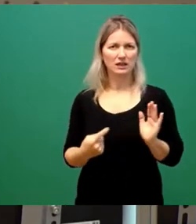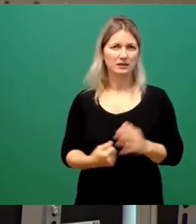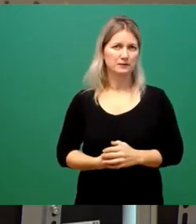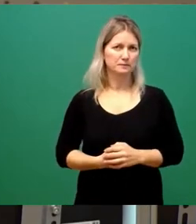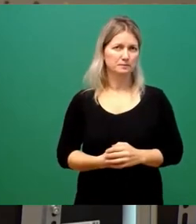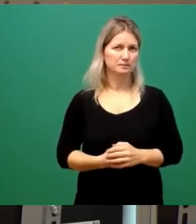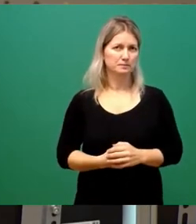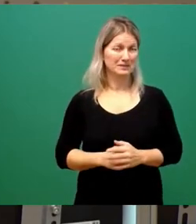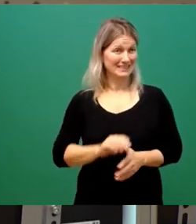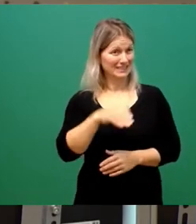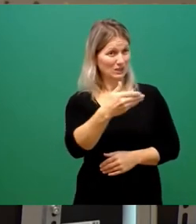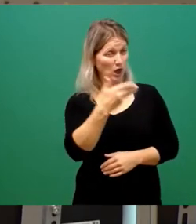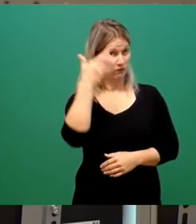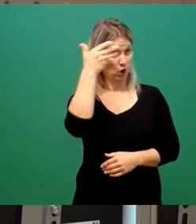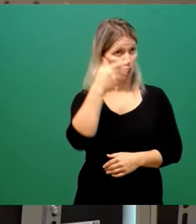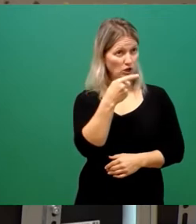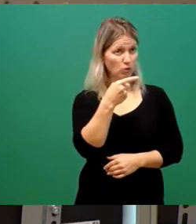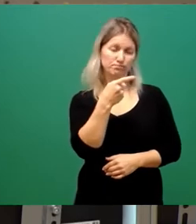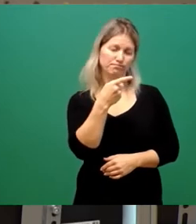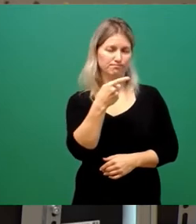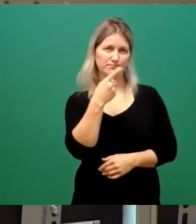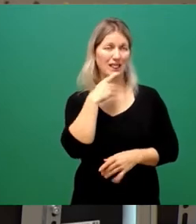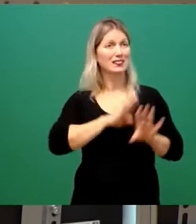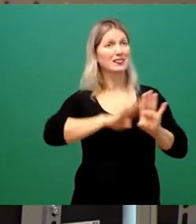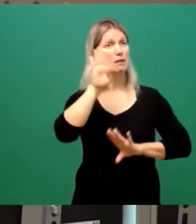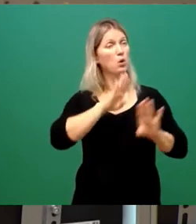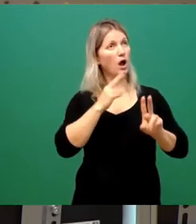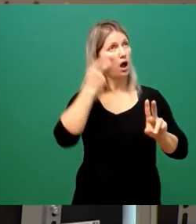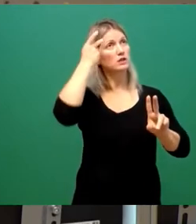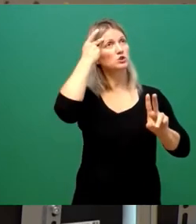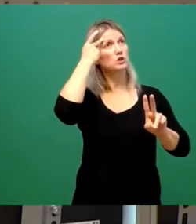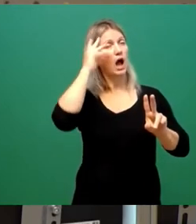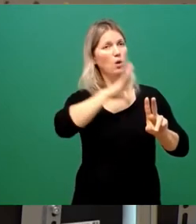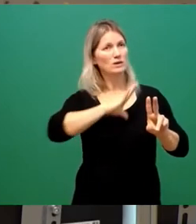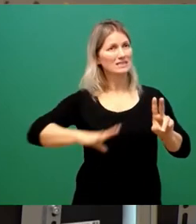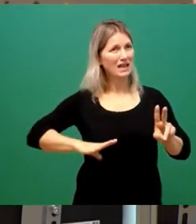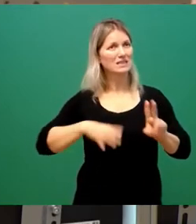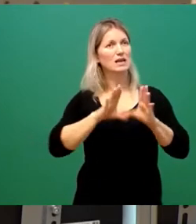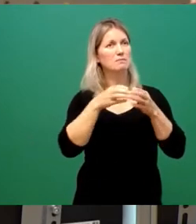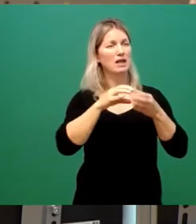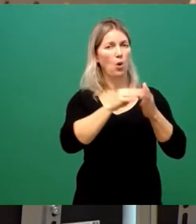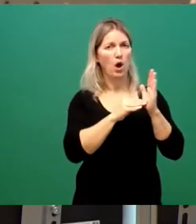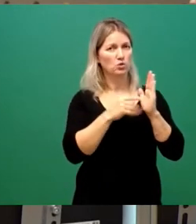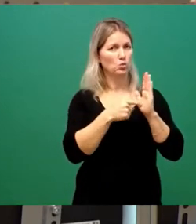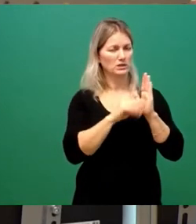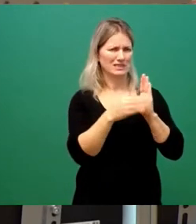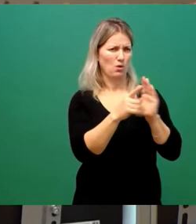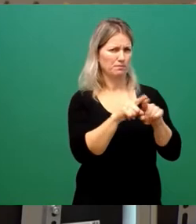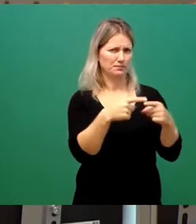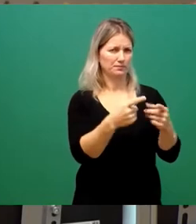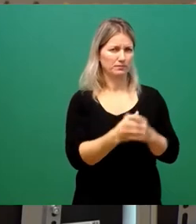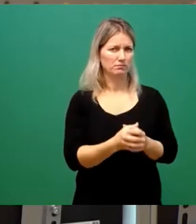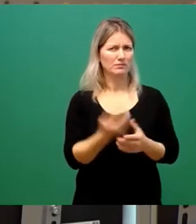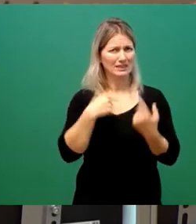Forschung entspricht weder demokratischen Grundsätzen noch der sächsischen Gemeindeordnung. Und ich frage mich wirklich, Sie waren selber jahrelang